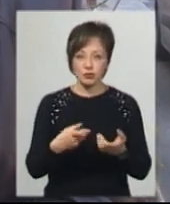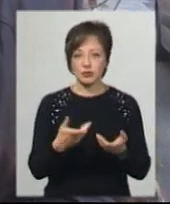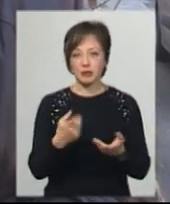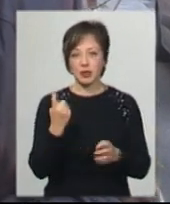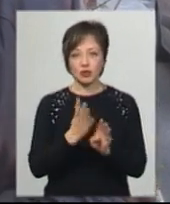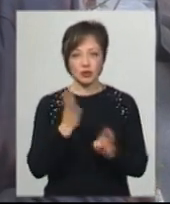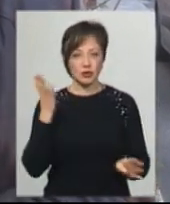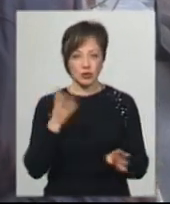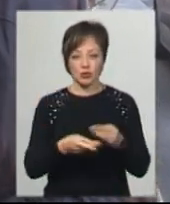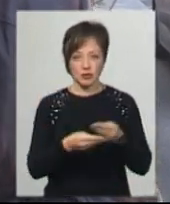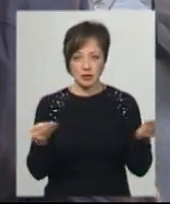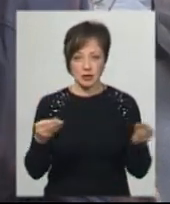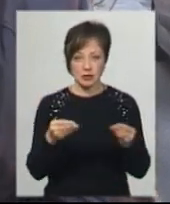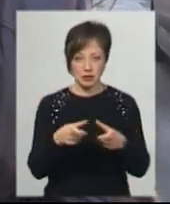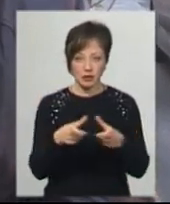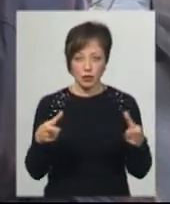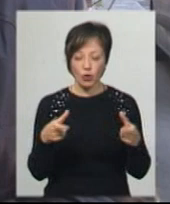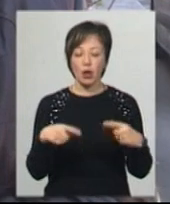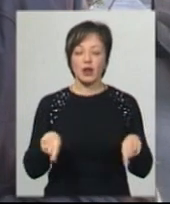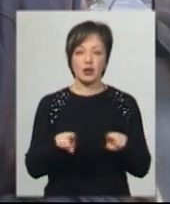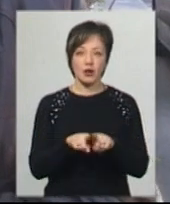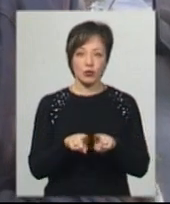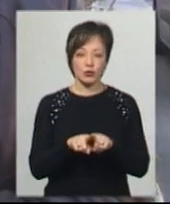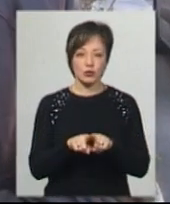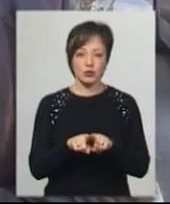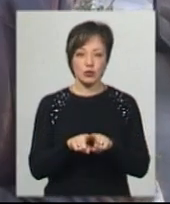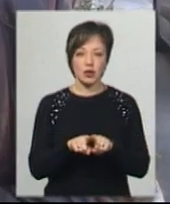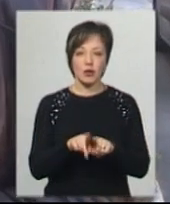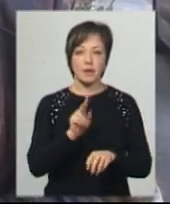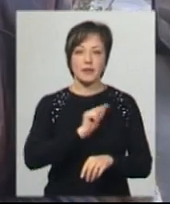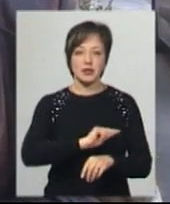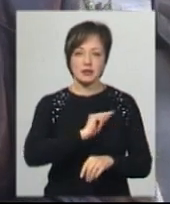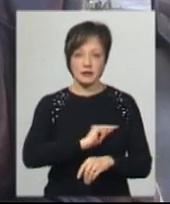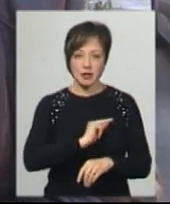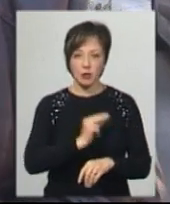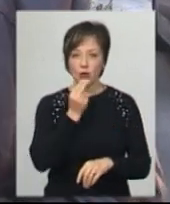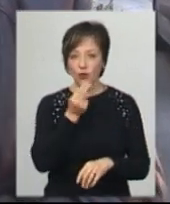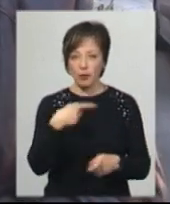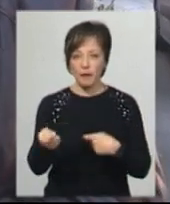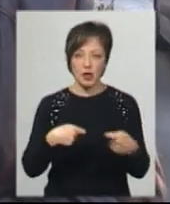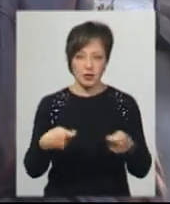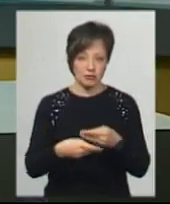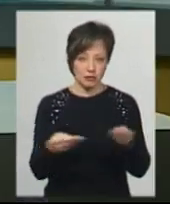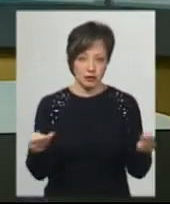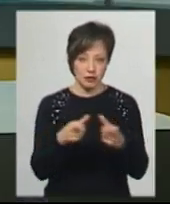це першочергові підприємства. Крім того, на сьогоднішній день всі мережі продовольчих магазинів.